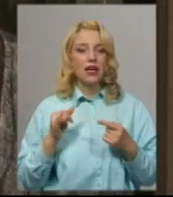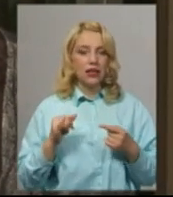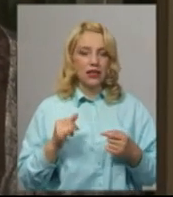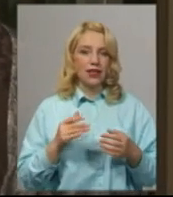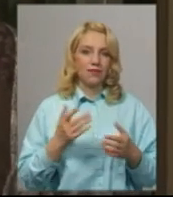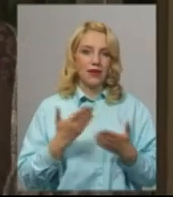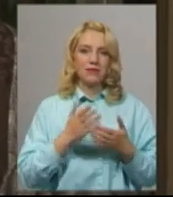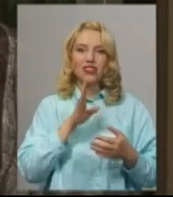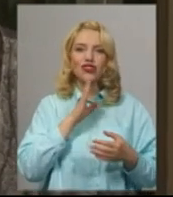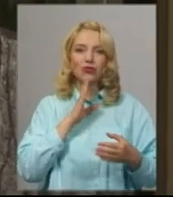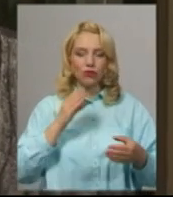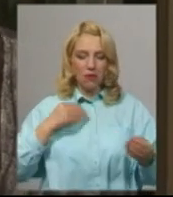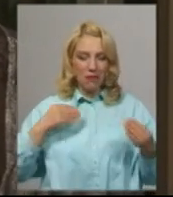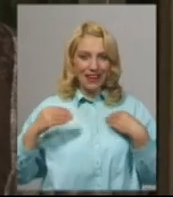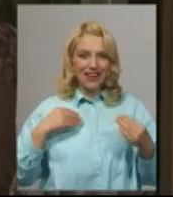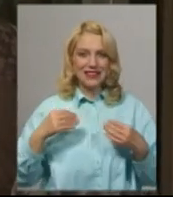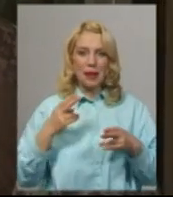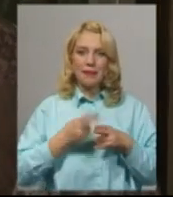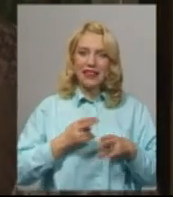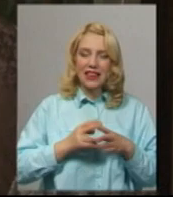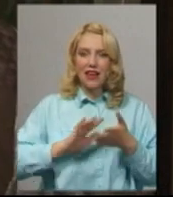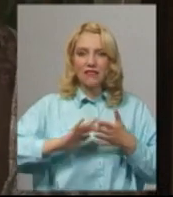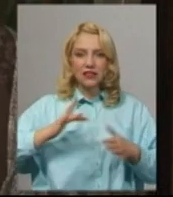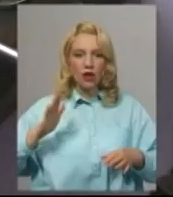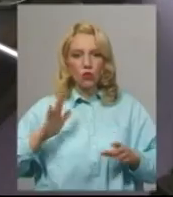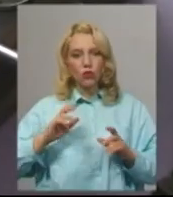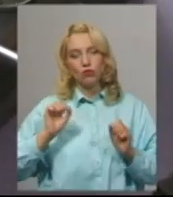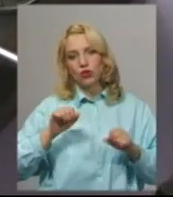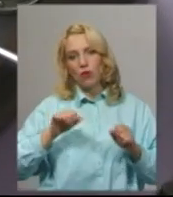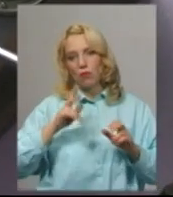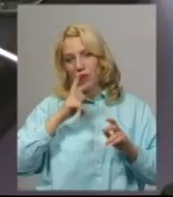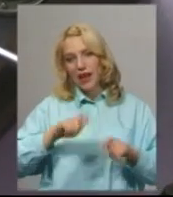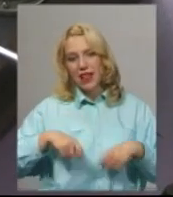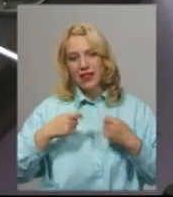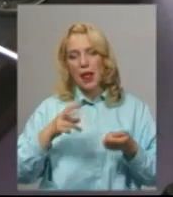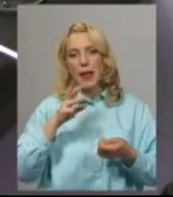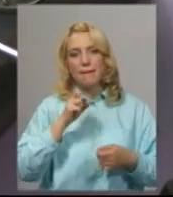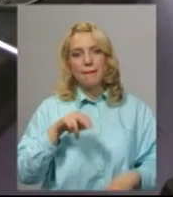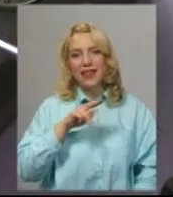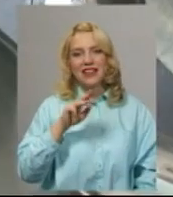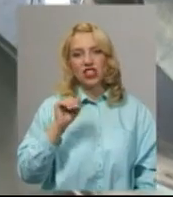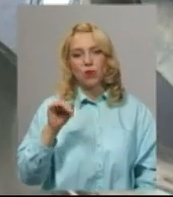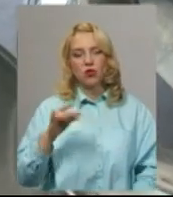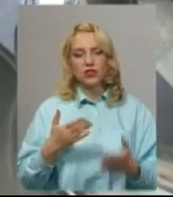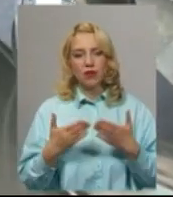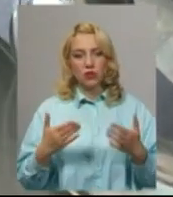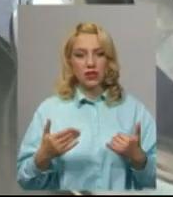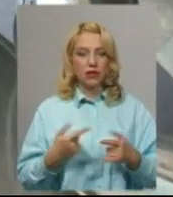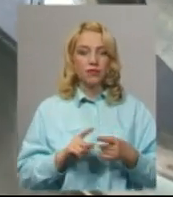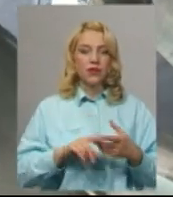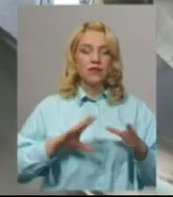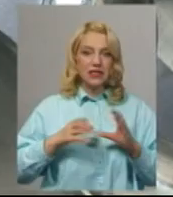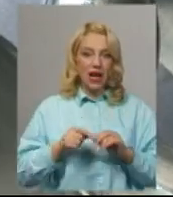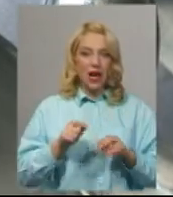металеві, наприклад, чи сирібні, можливо, ще будуть передані в Межибільський музей. Наразі історико-крайзнавчий музей ДНС і міськради налічує